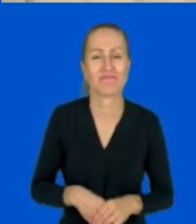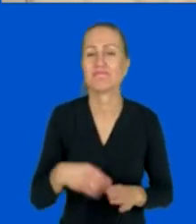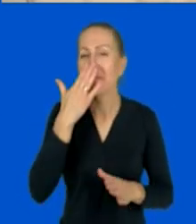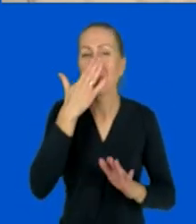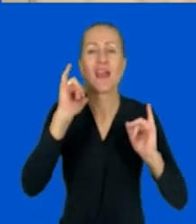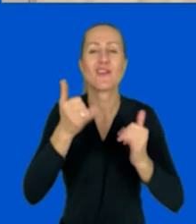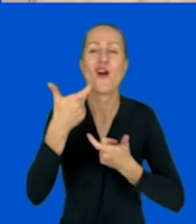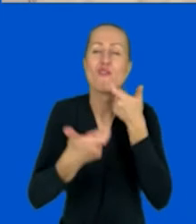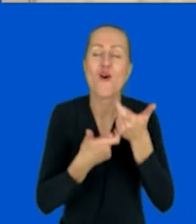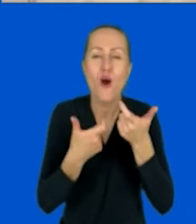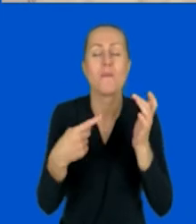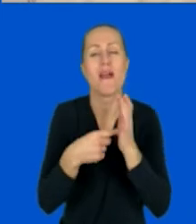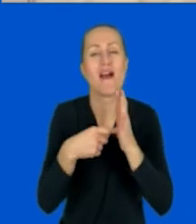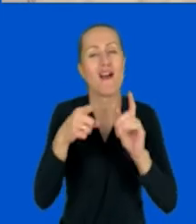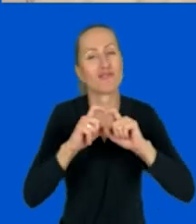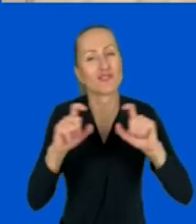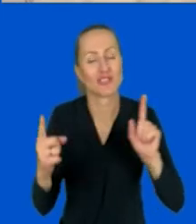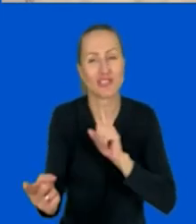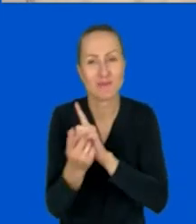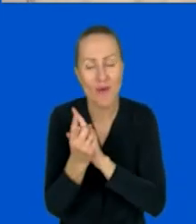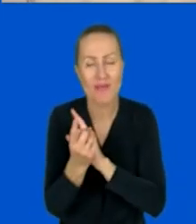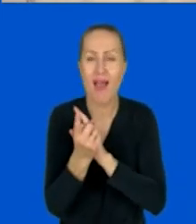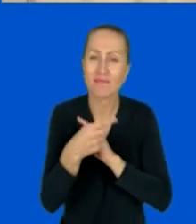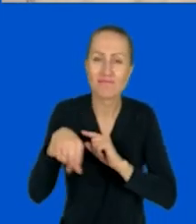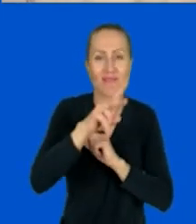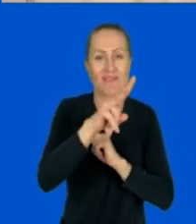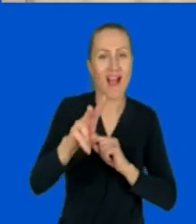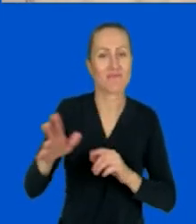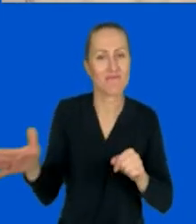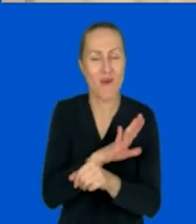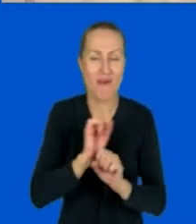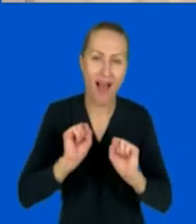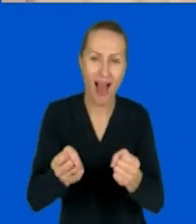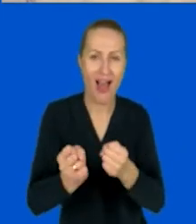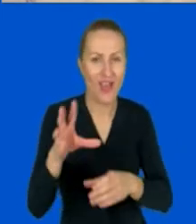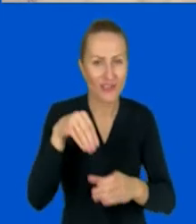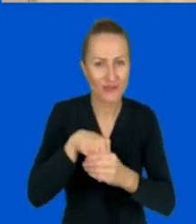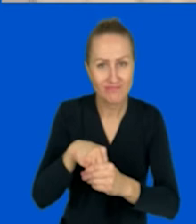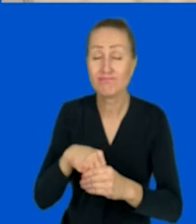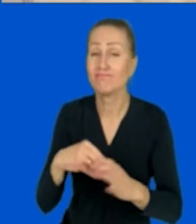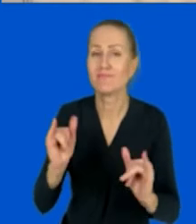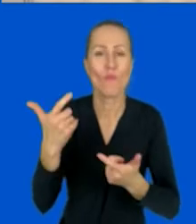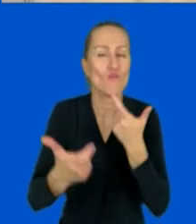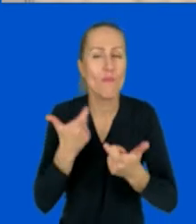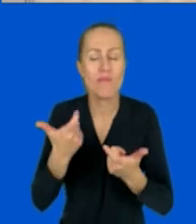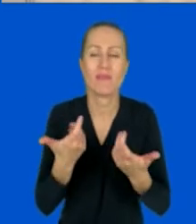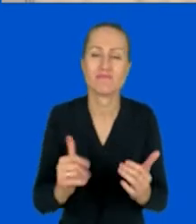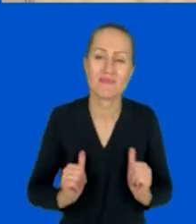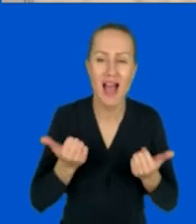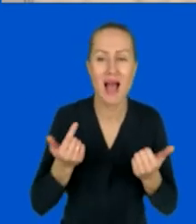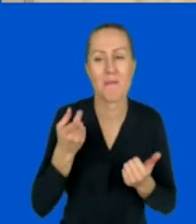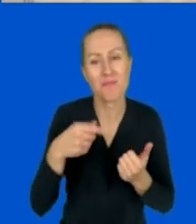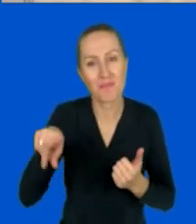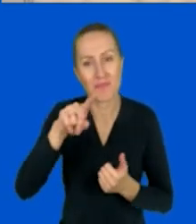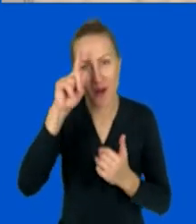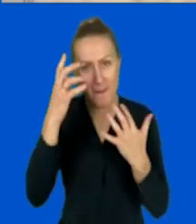podczas tych spotkań wszyscy byli zaangażowani. Jak to zrobić, żeby nasza